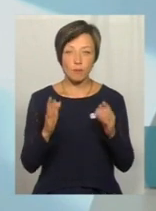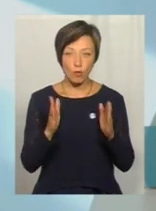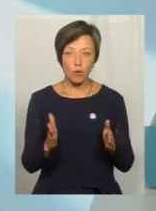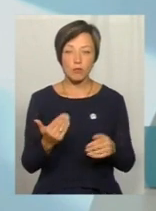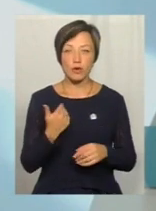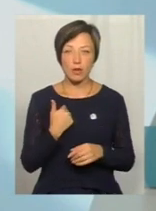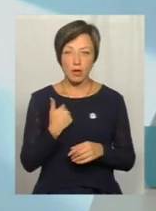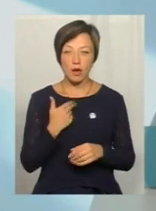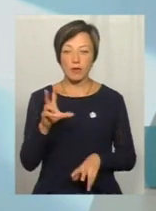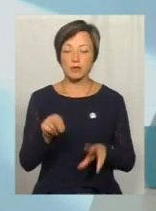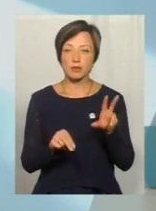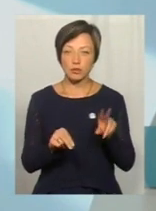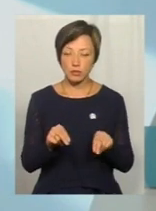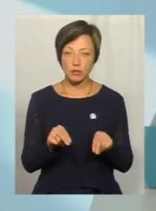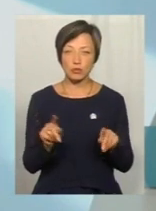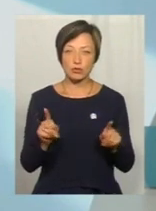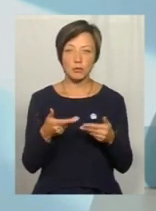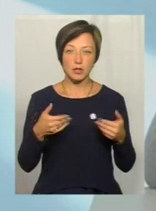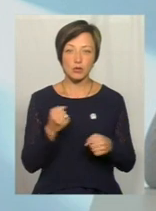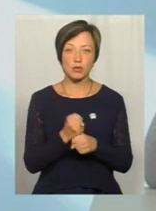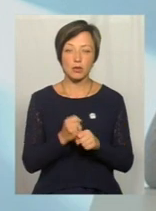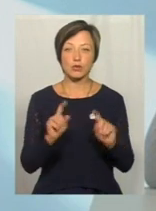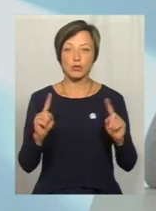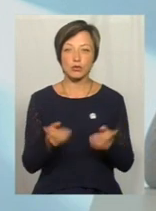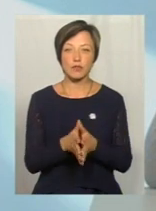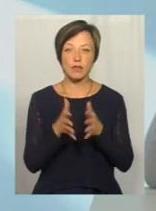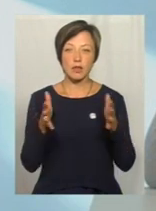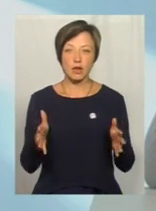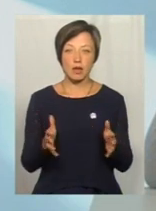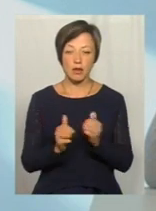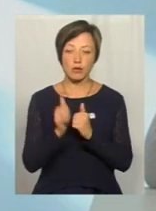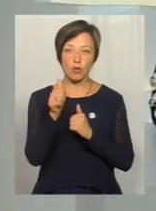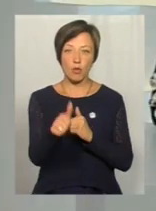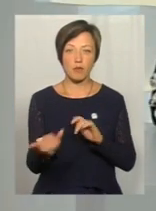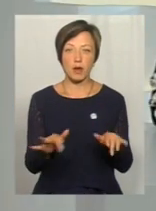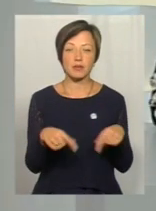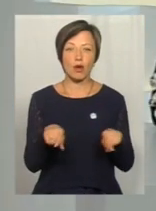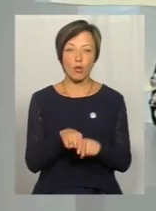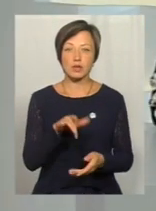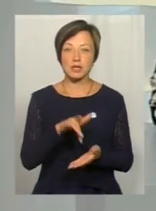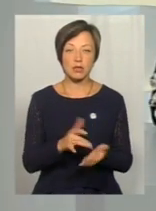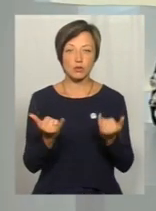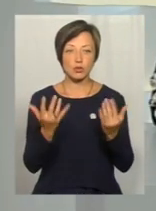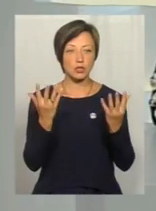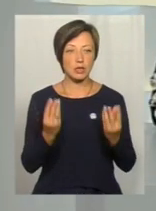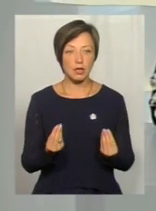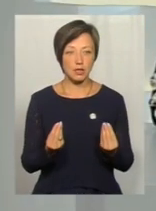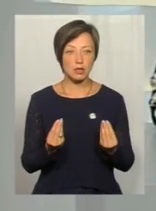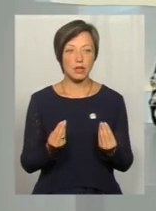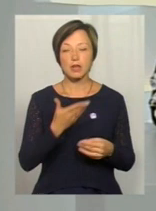рахую, що ми зробимо надзвичайно великий крок вперед. Тому що такого центру на сьогоднішній день